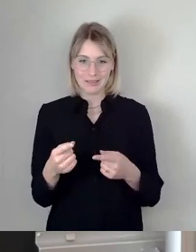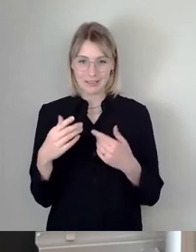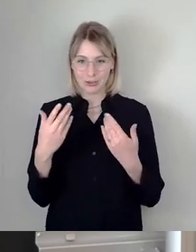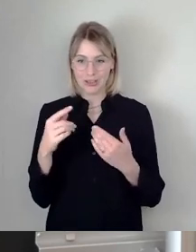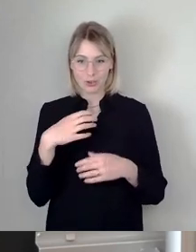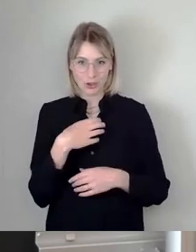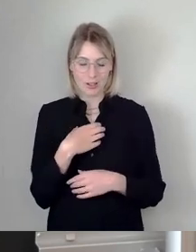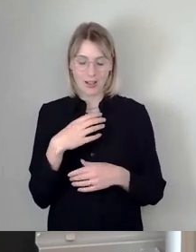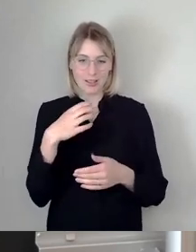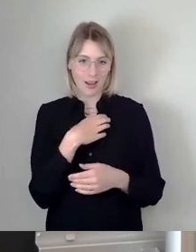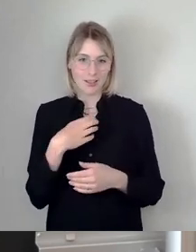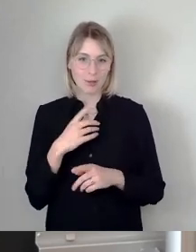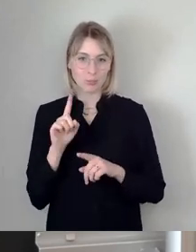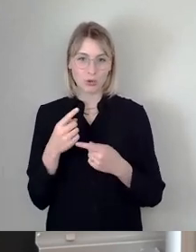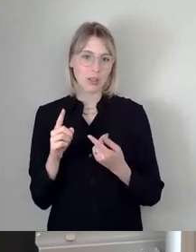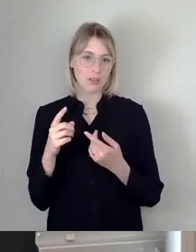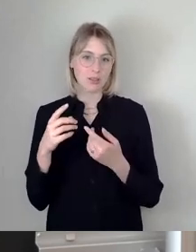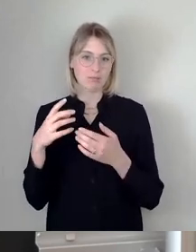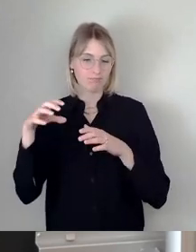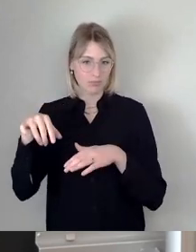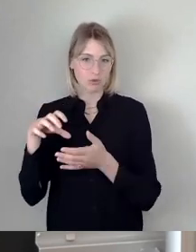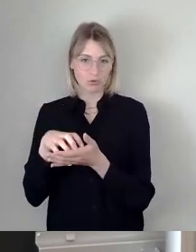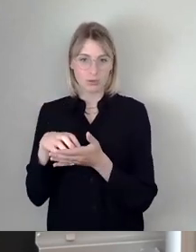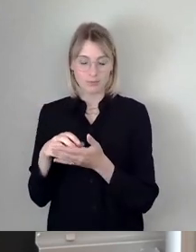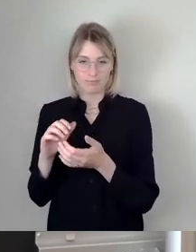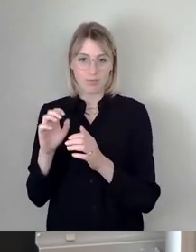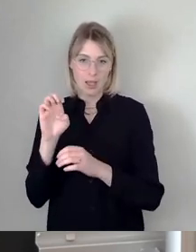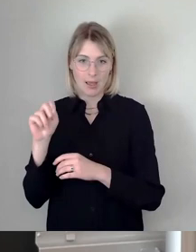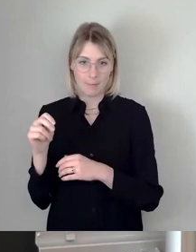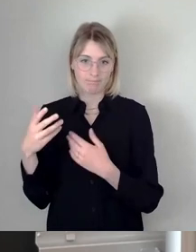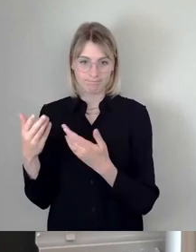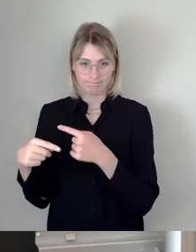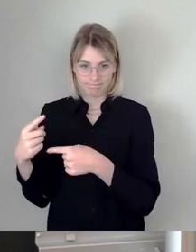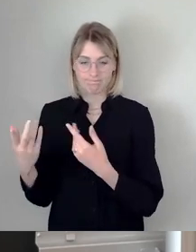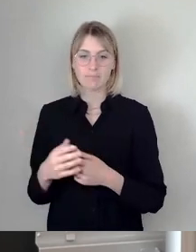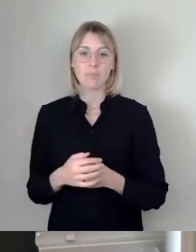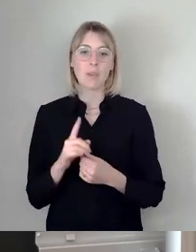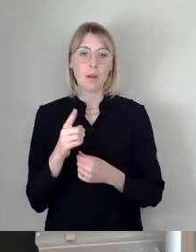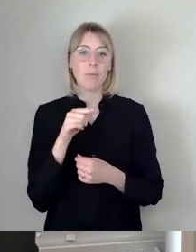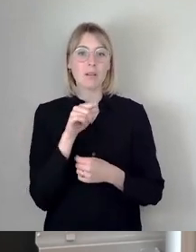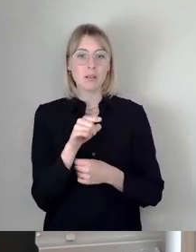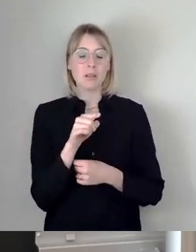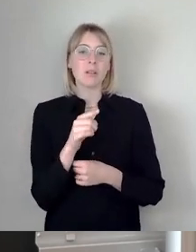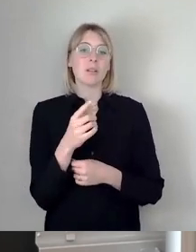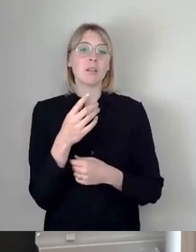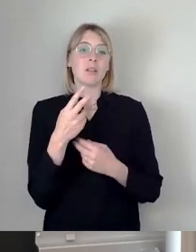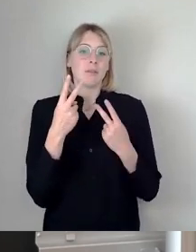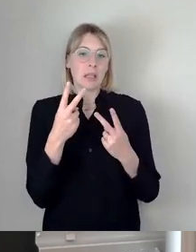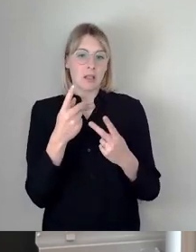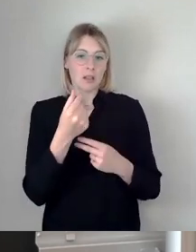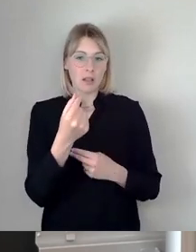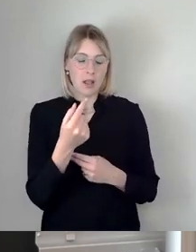Geld in die Hand nehmen muss, was hoffentlich über Umweg, Rentabilität wieder zurück in die Stadt fließt, über